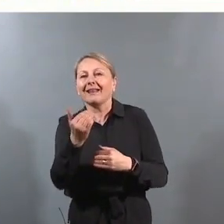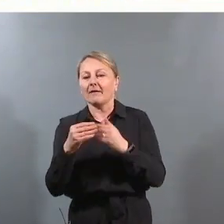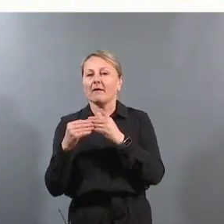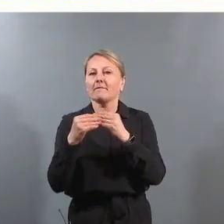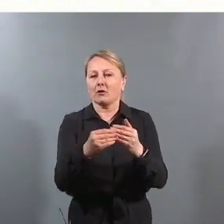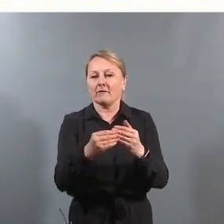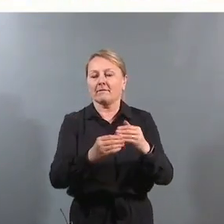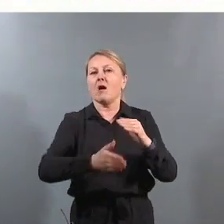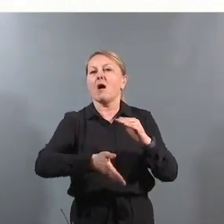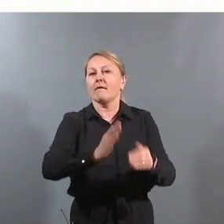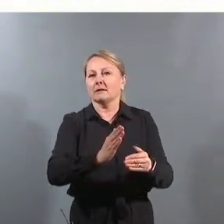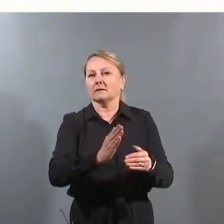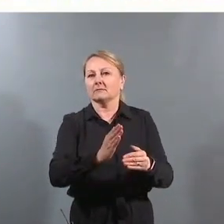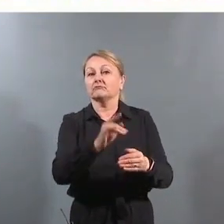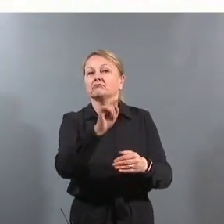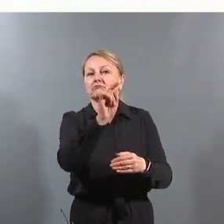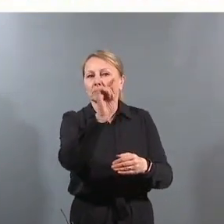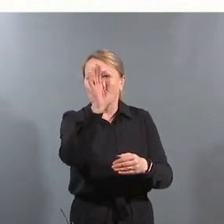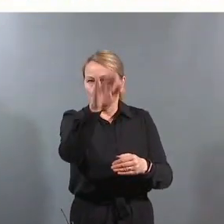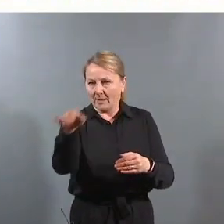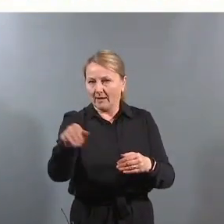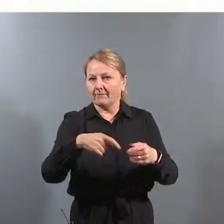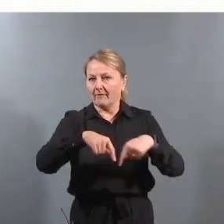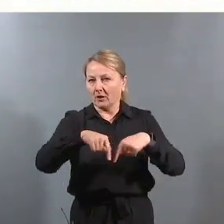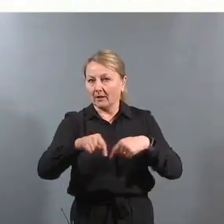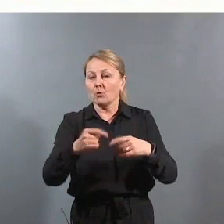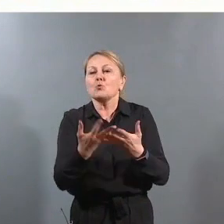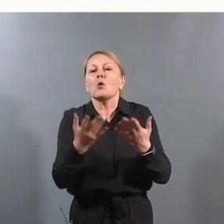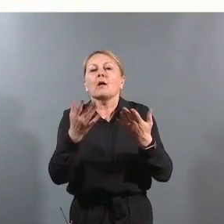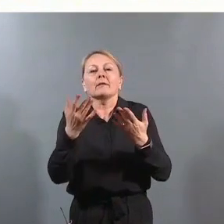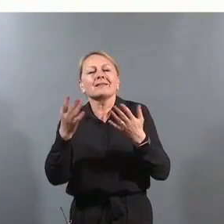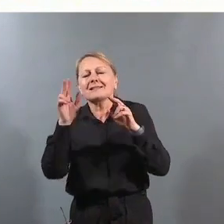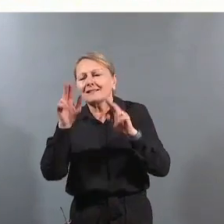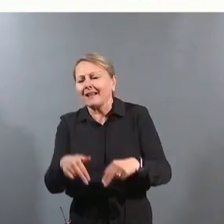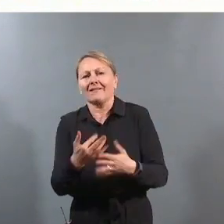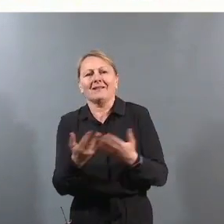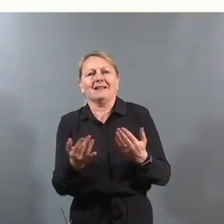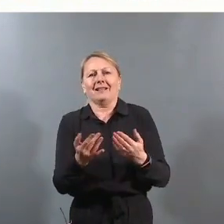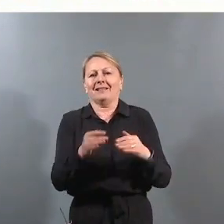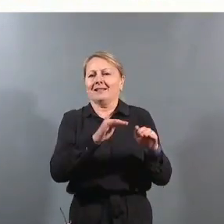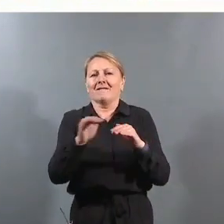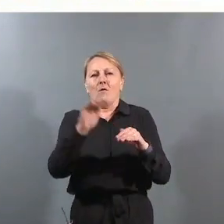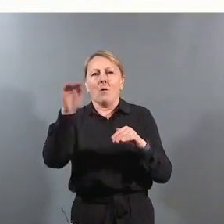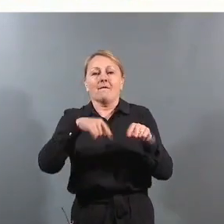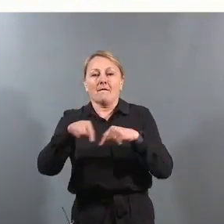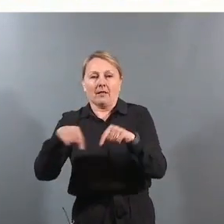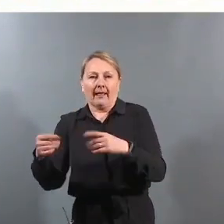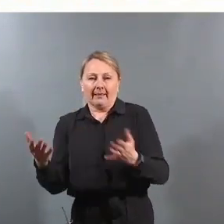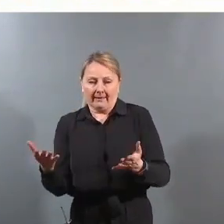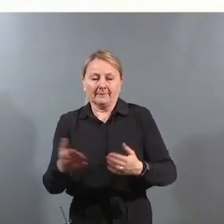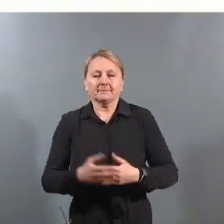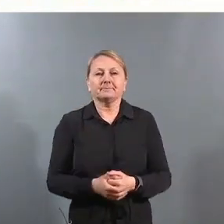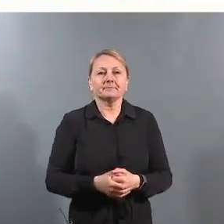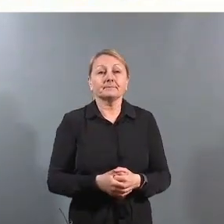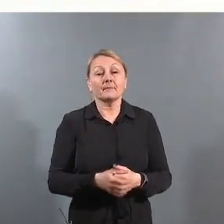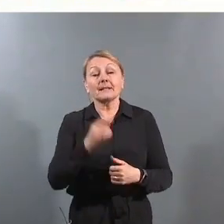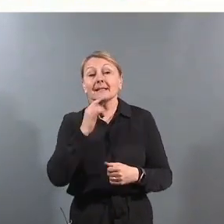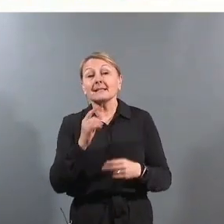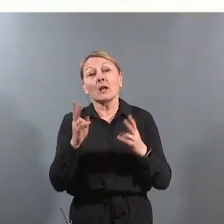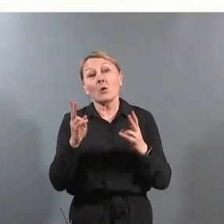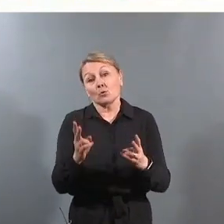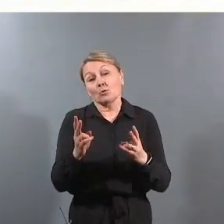for de avgjørelser som treffes ute i forvaltningen, uansett på hvilket forvaltningsnivå det er. Og det skriver